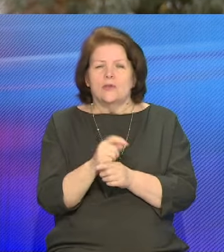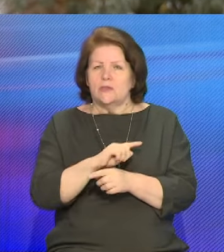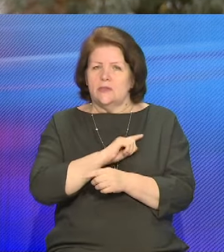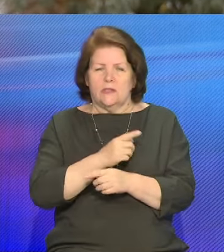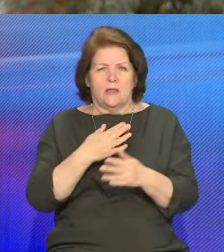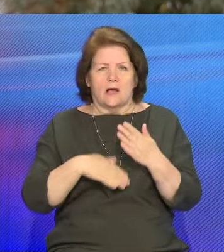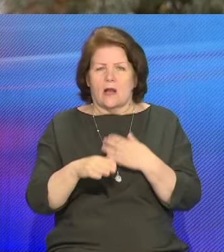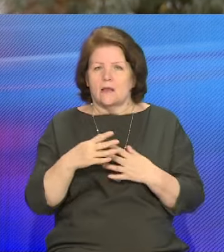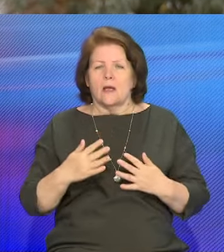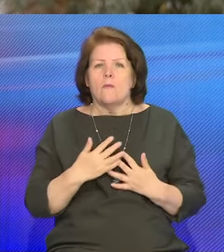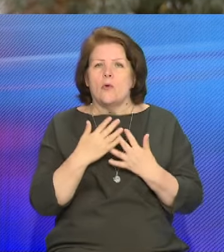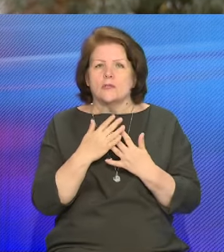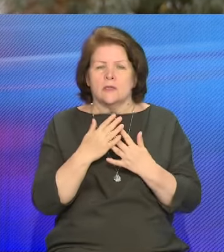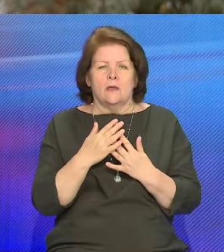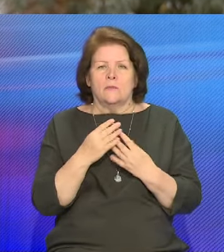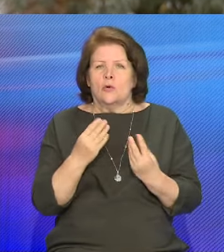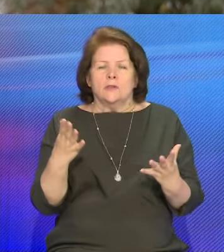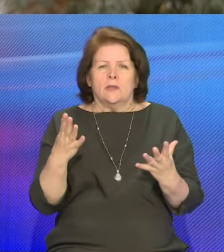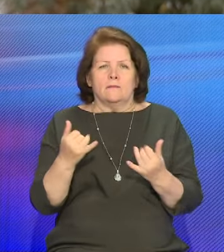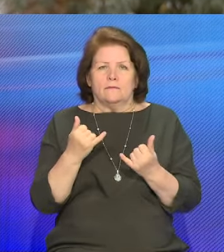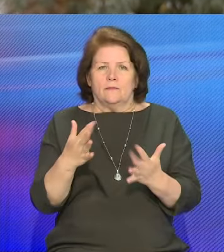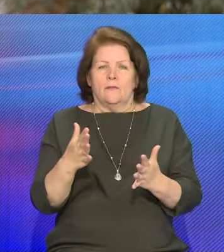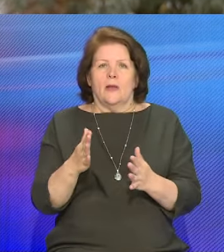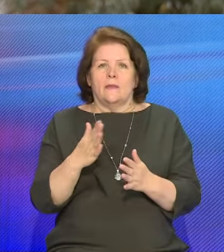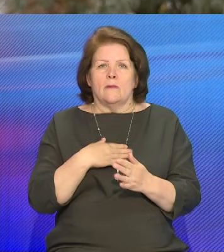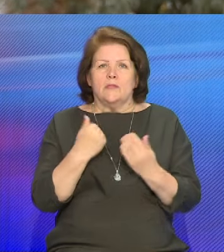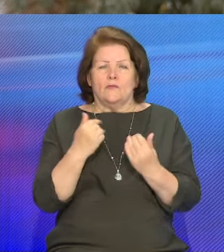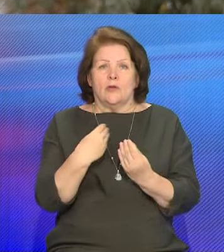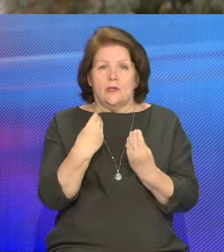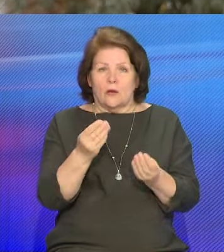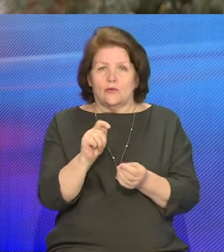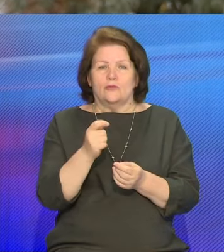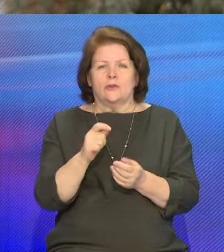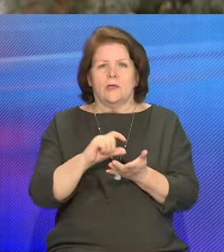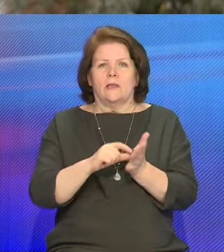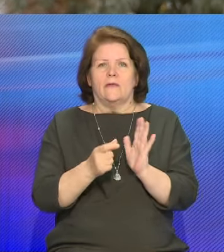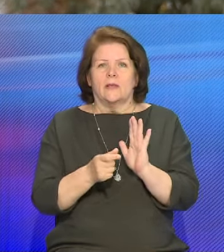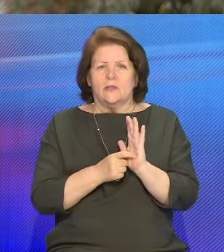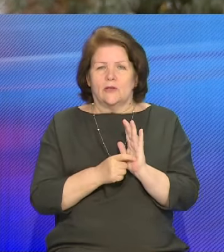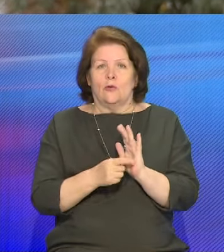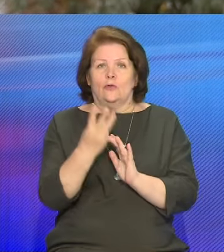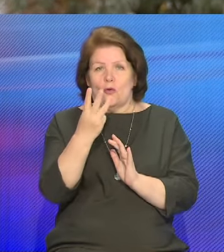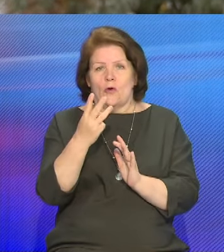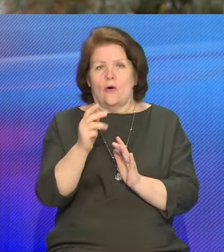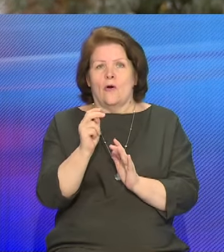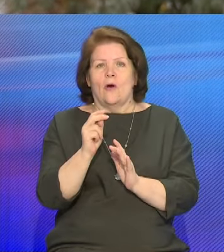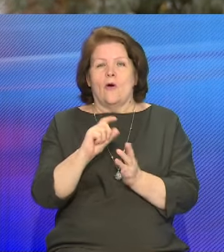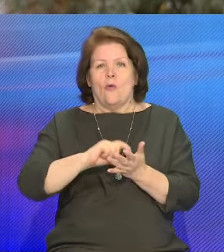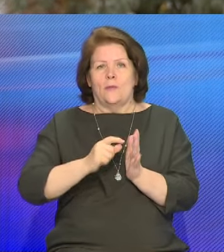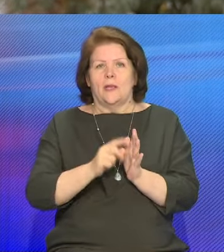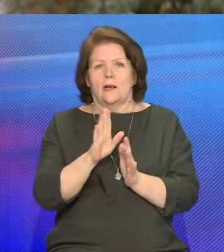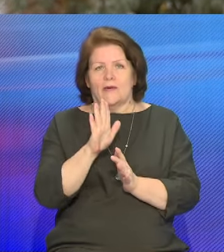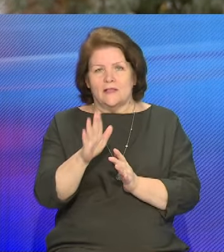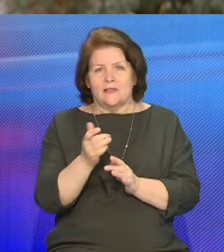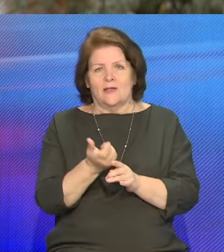Эмоции просто зашкаливают. Нам сегодня дают ключи от квартиры, от рукоматной квартиры. Которую мы ждали очень